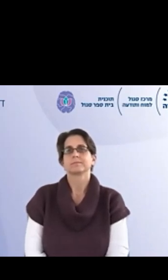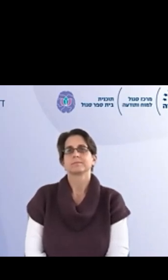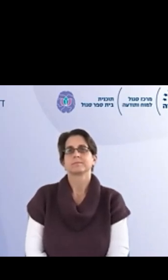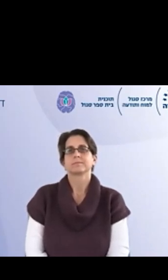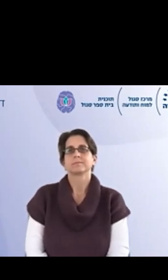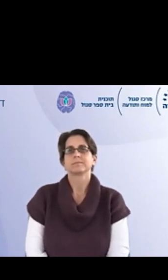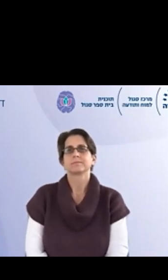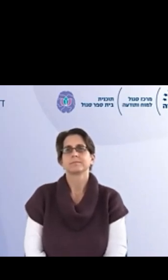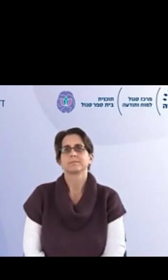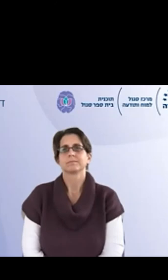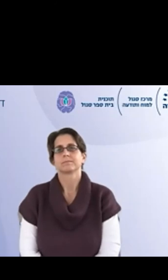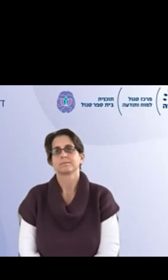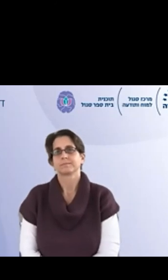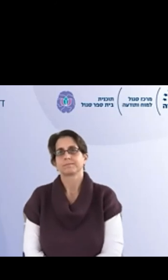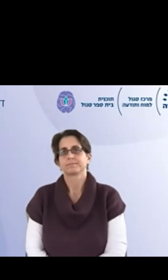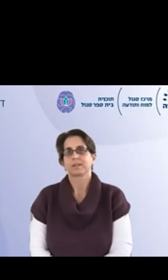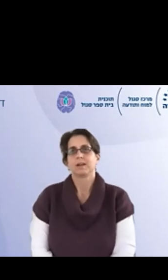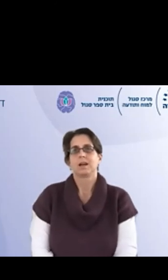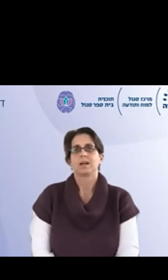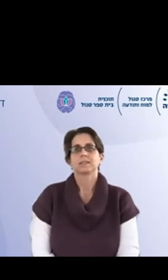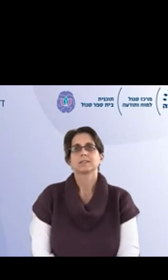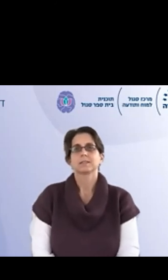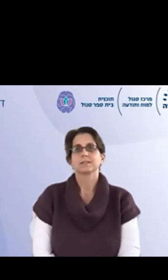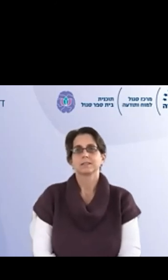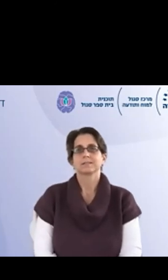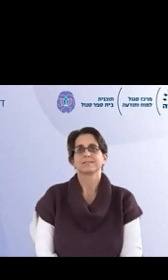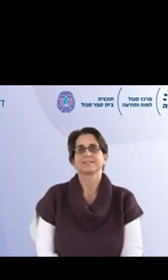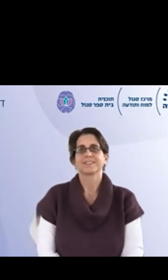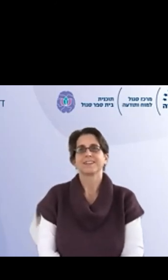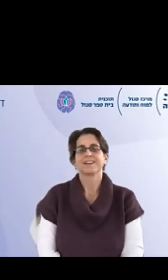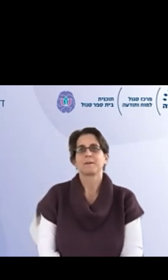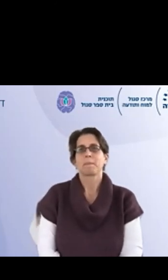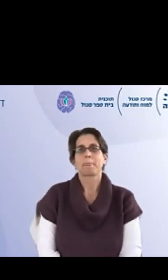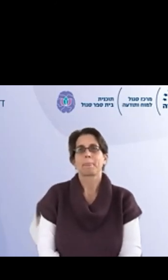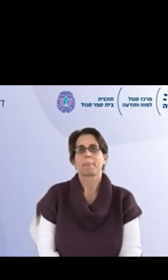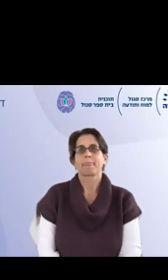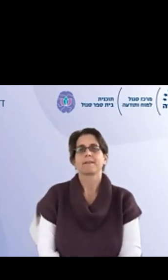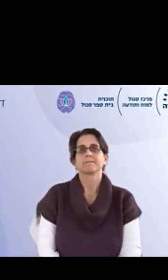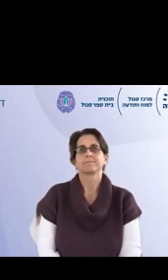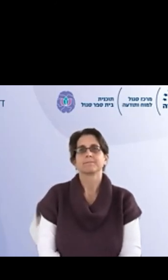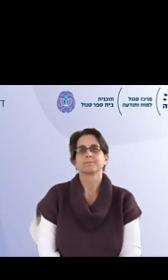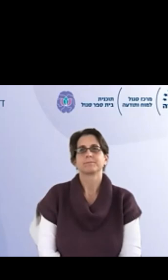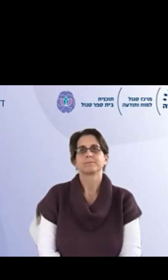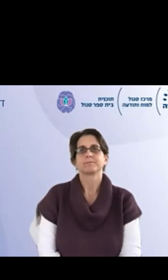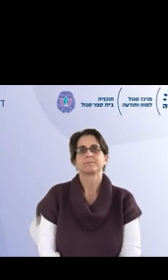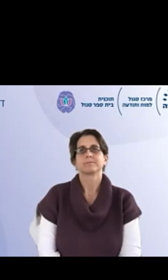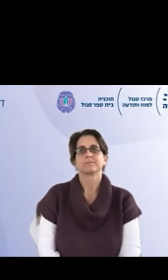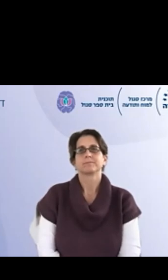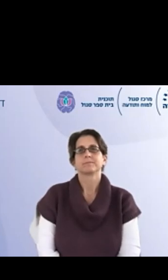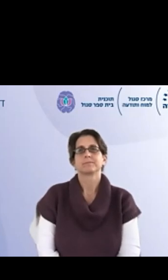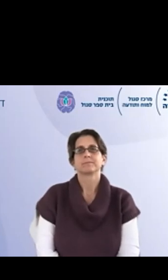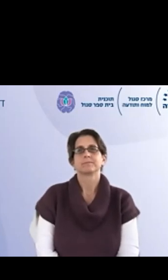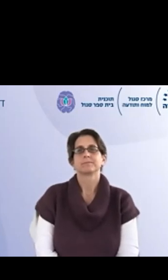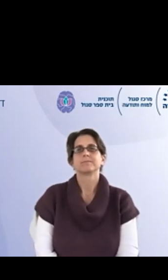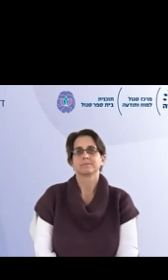לגיל שלי, אני אקח אותה ואני אעשה הטעמה. וזה פשוט יפה לראות איך התרבות, כבר נמצאת בבית הספר, איך